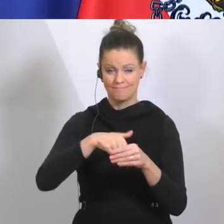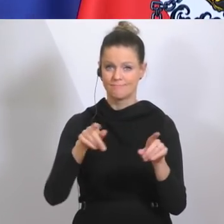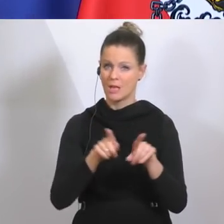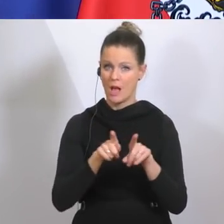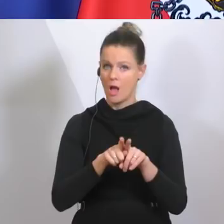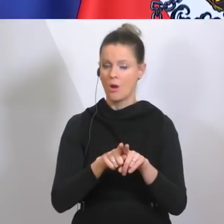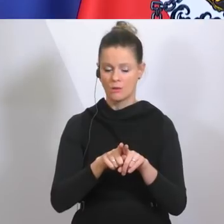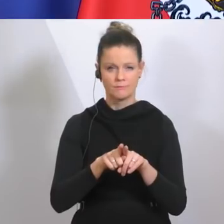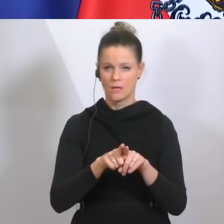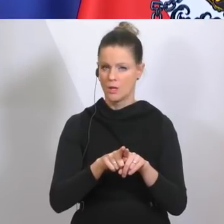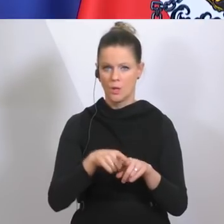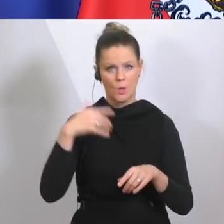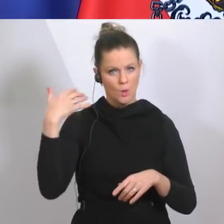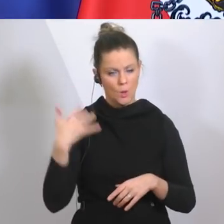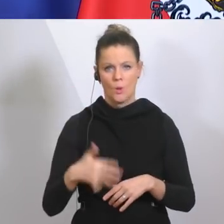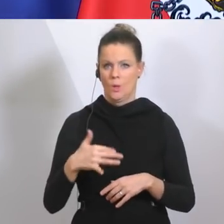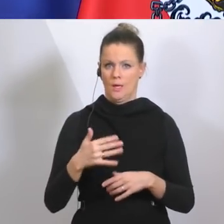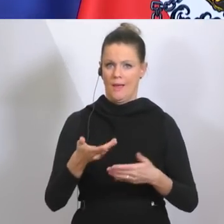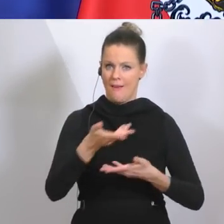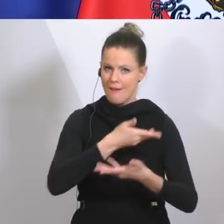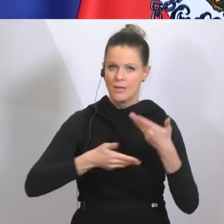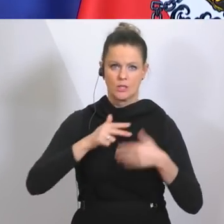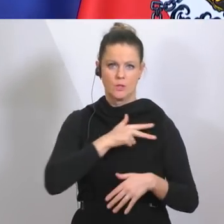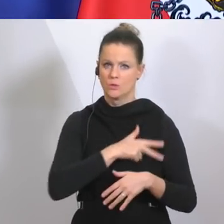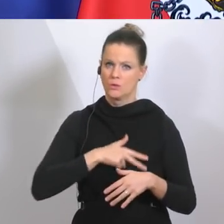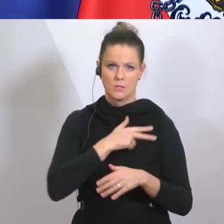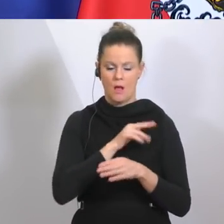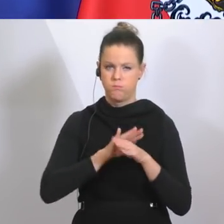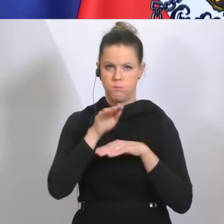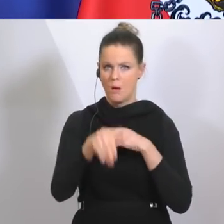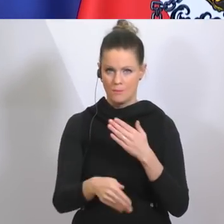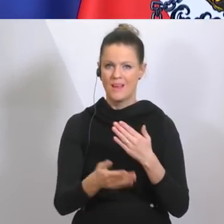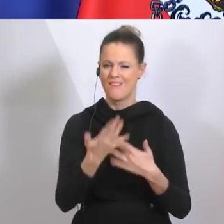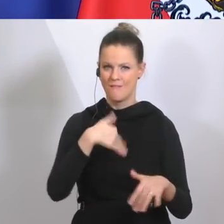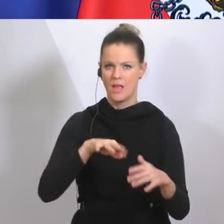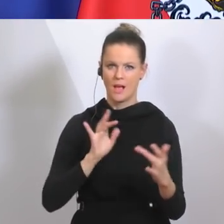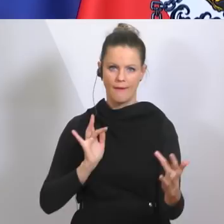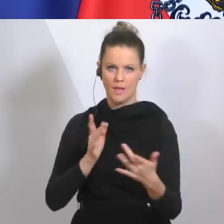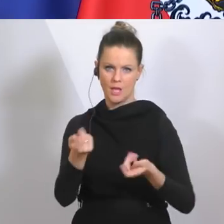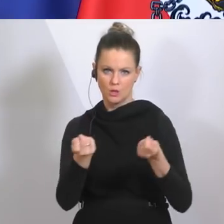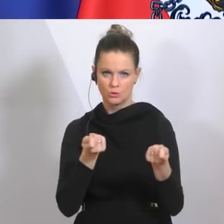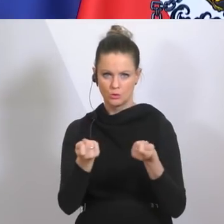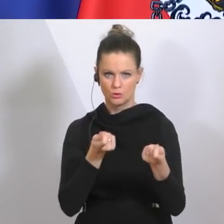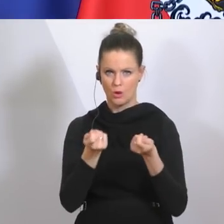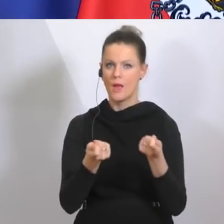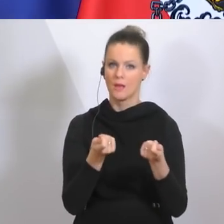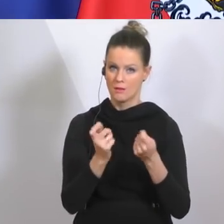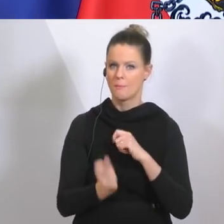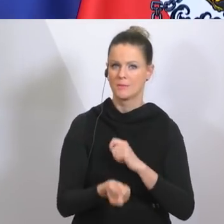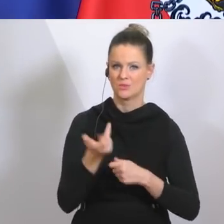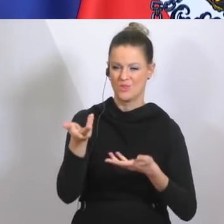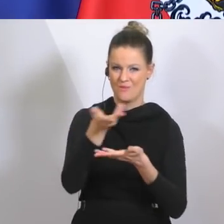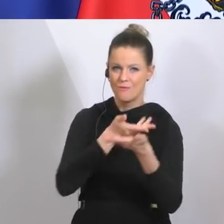auch dramatische wirtschaftliche und soziale Einschläge. Dem wollen wir gegensteuern, das tun wir auch, also auch im wirtschaftlichen Leben